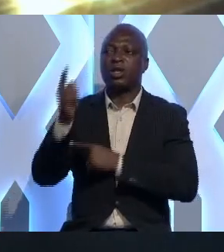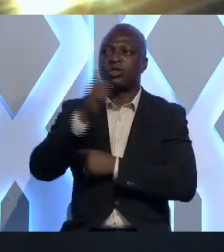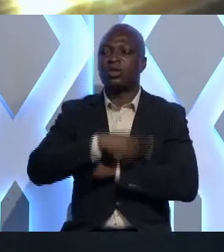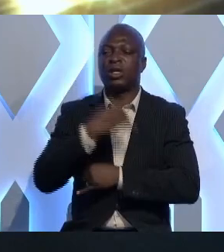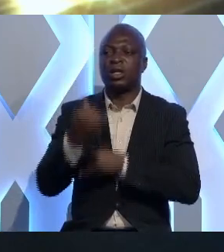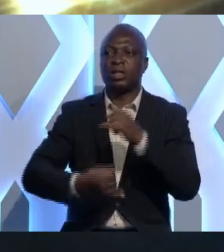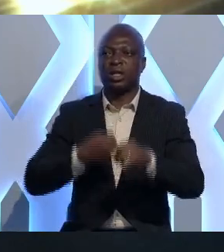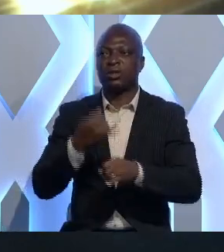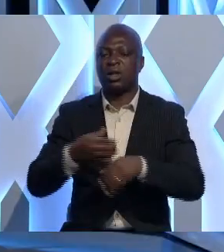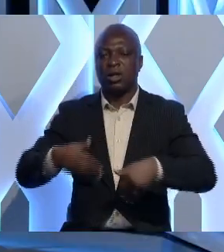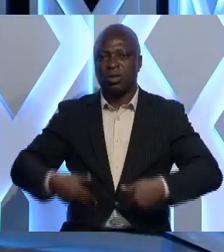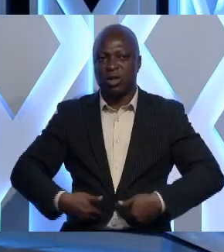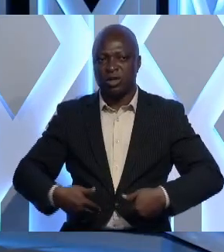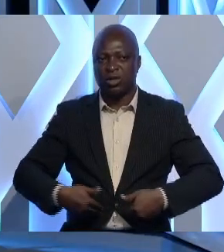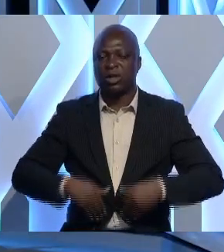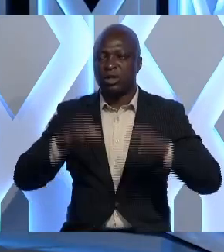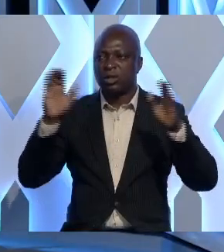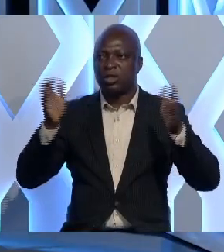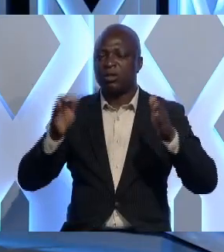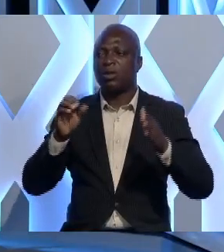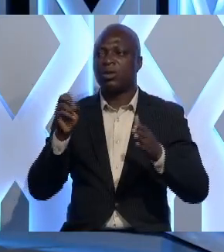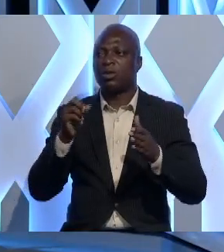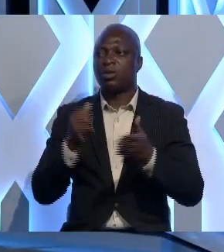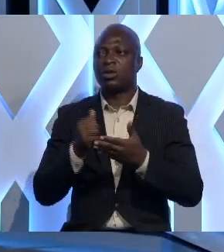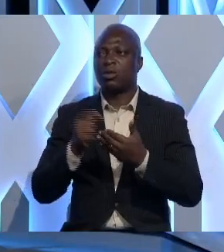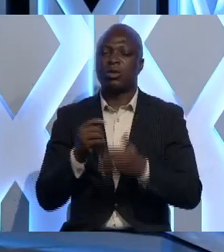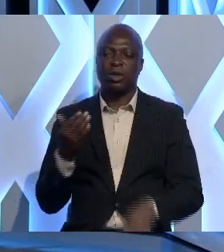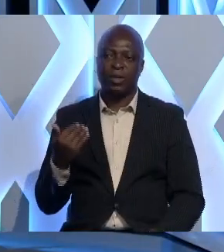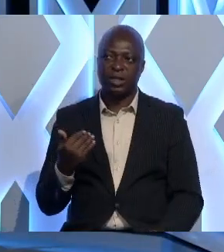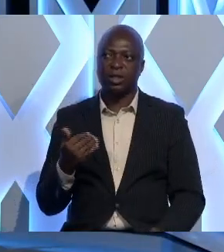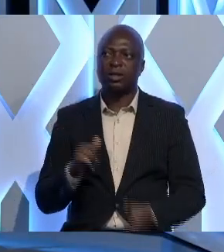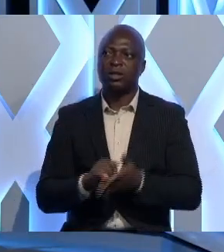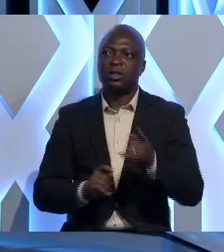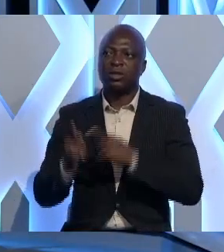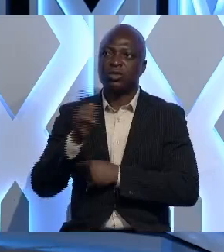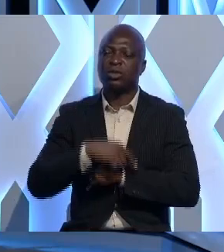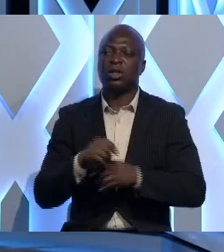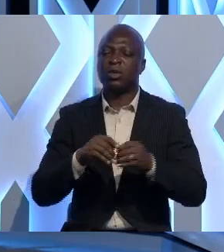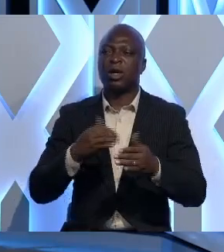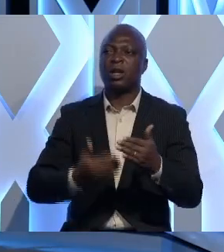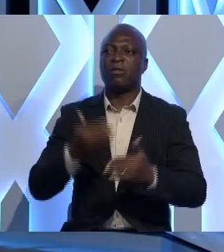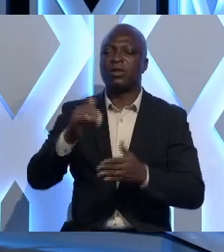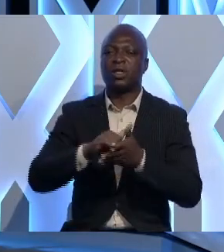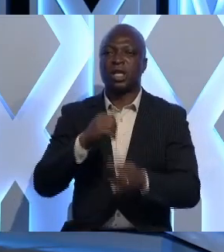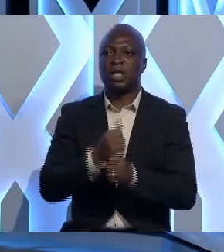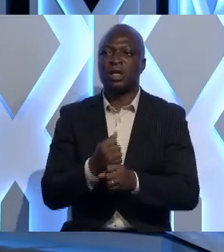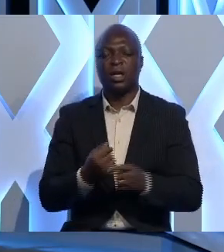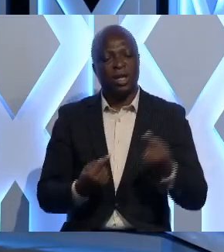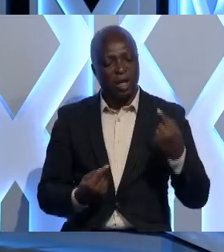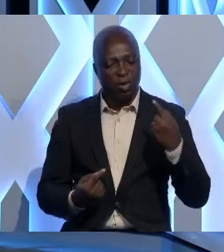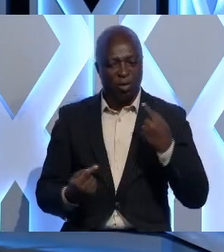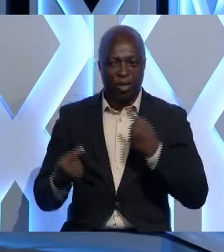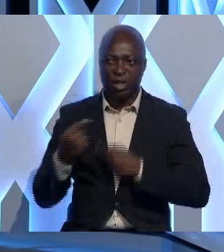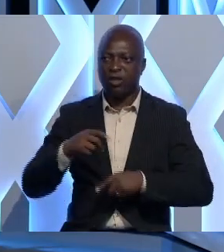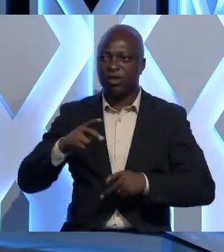internationale de la jeunesse célébrée le 12 août dernier. Une journée qui met en avant cette année la compétence verte